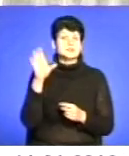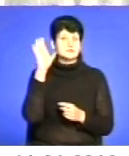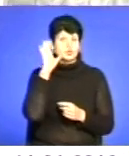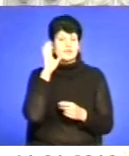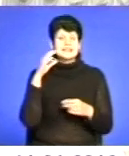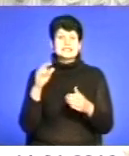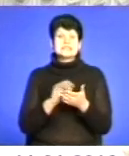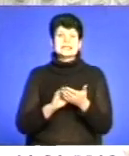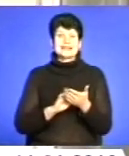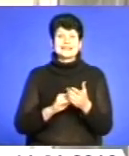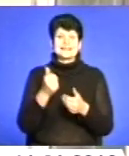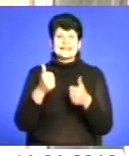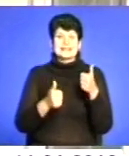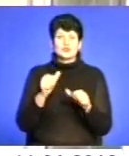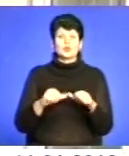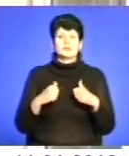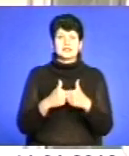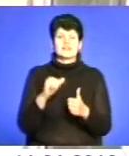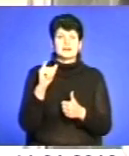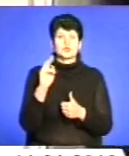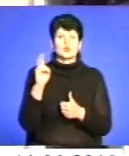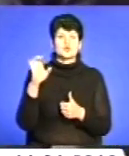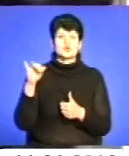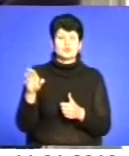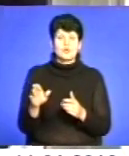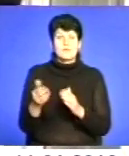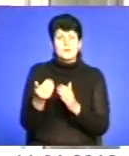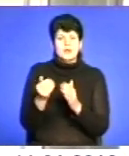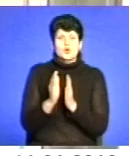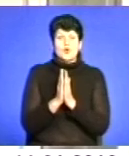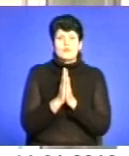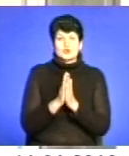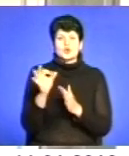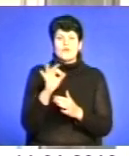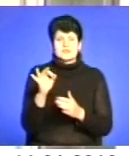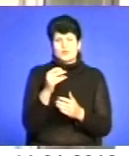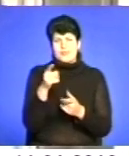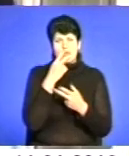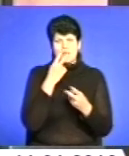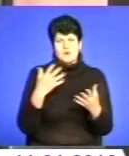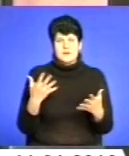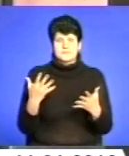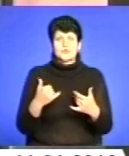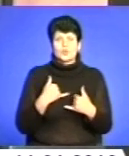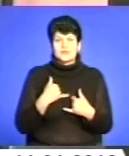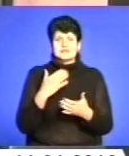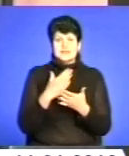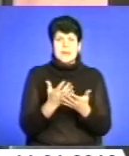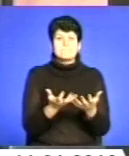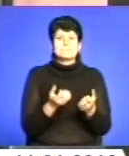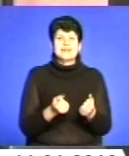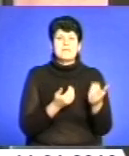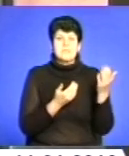секретар тендерного комітету Іван Кустюк. Попередньо просить офіційно його не показувати. В нас є приймання,